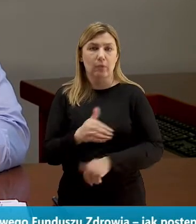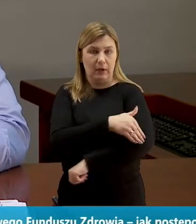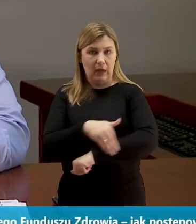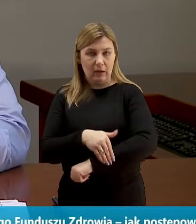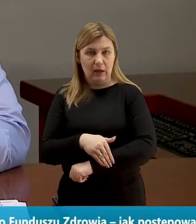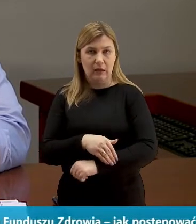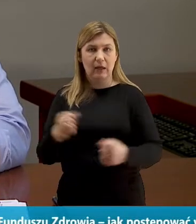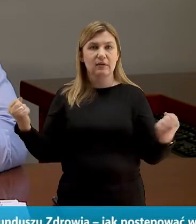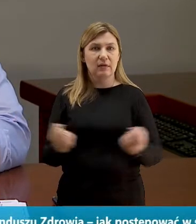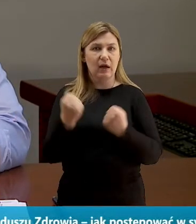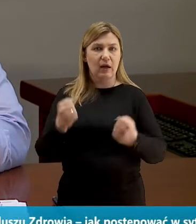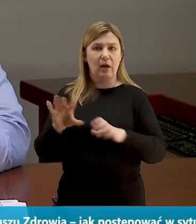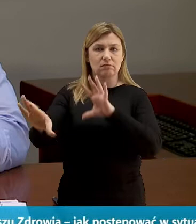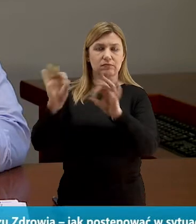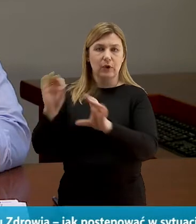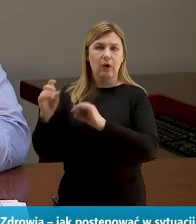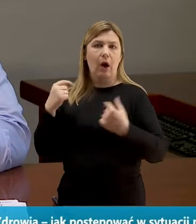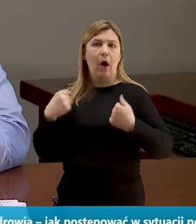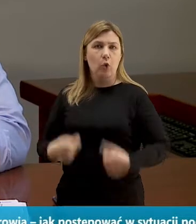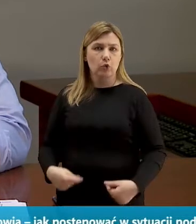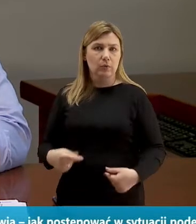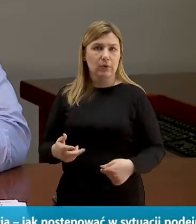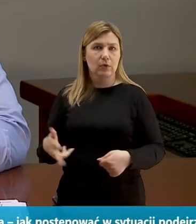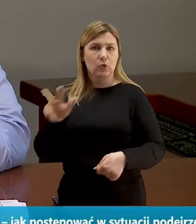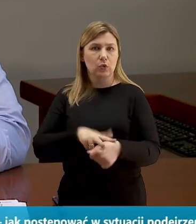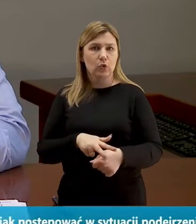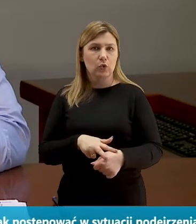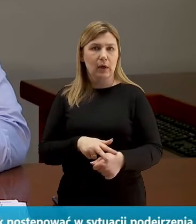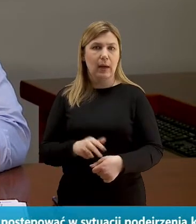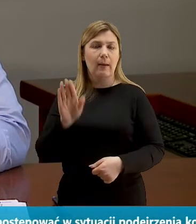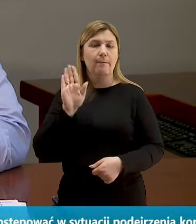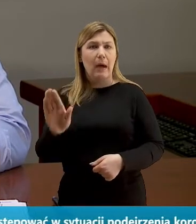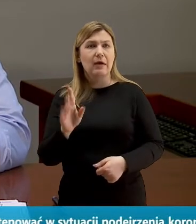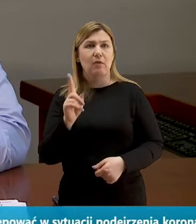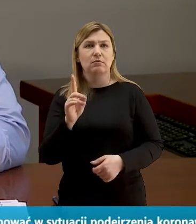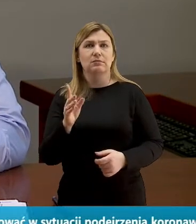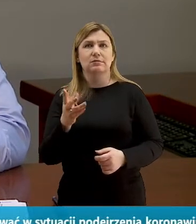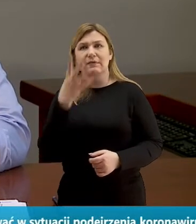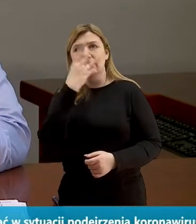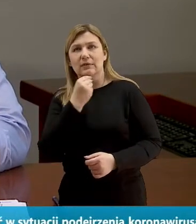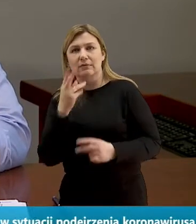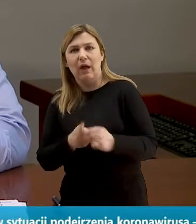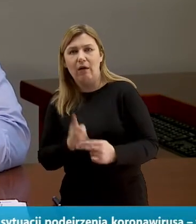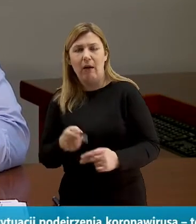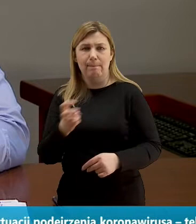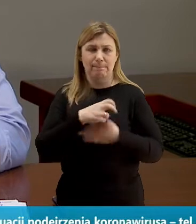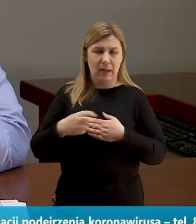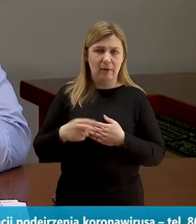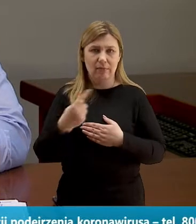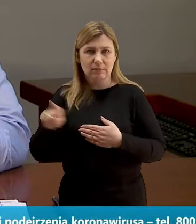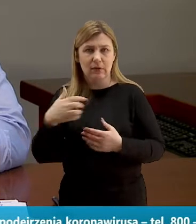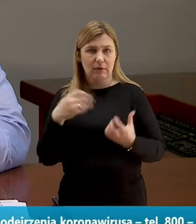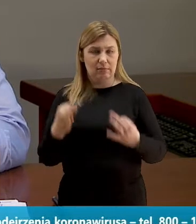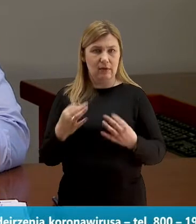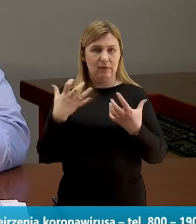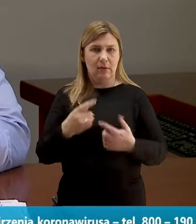wyłapywać te osoby, które mają symptomy chorobowe, te osoby są badane. W tej chwili chcę powiedzieć, że